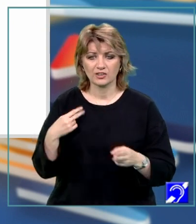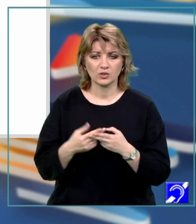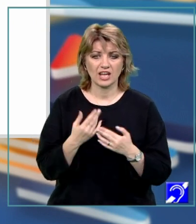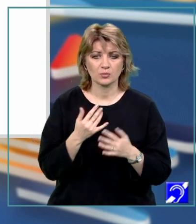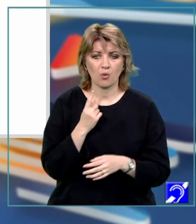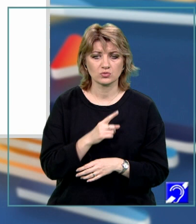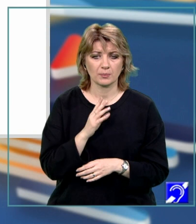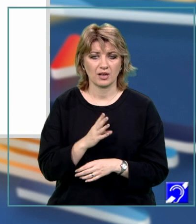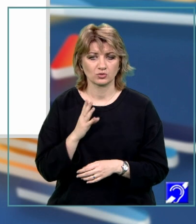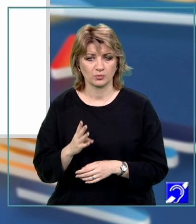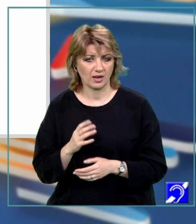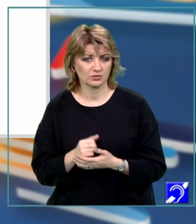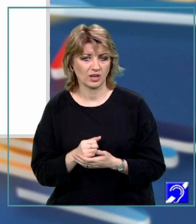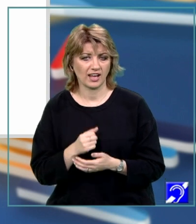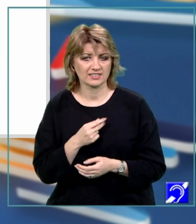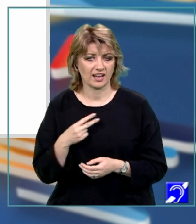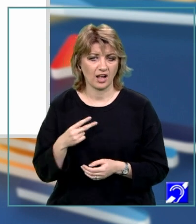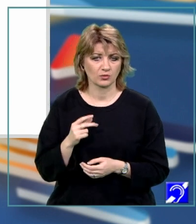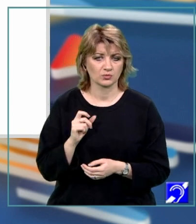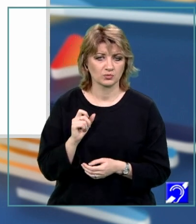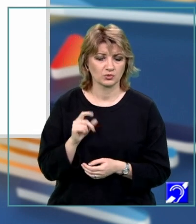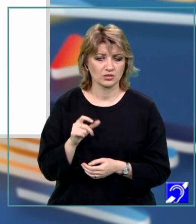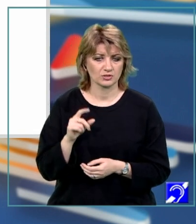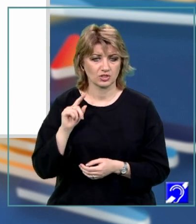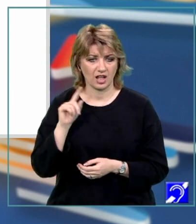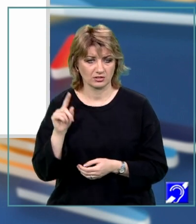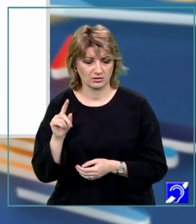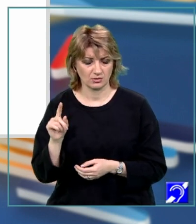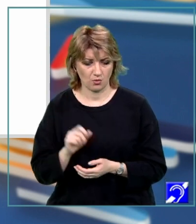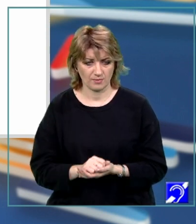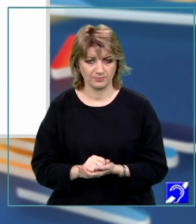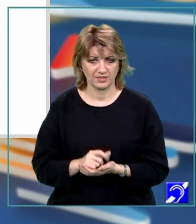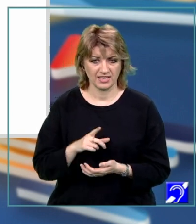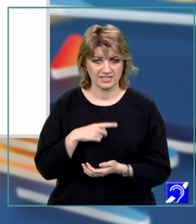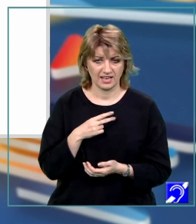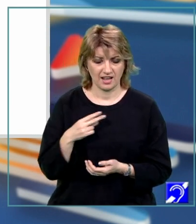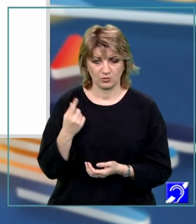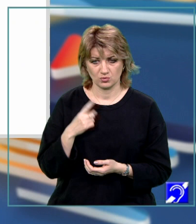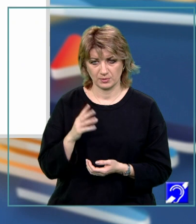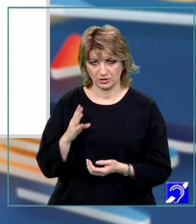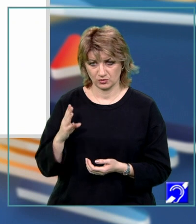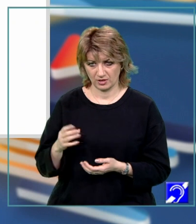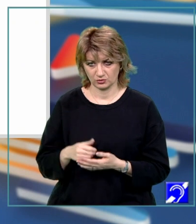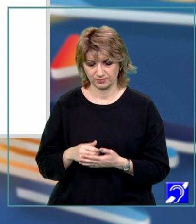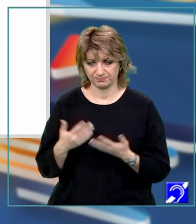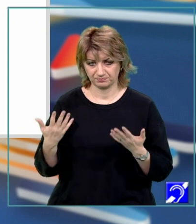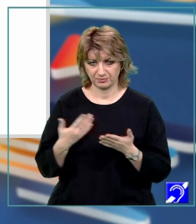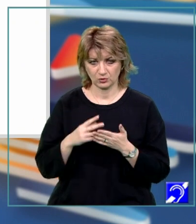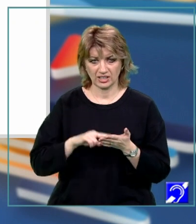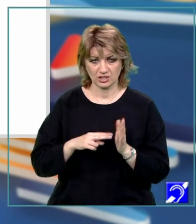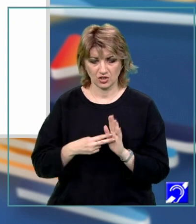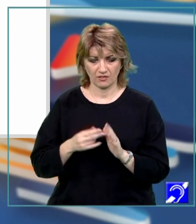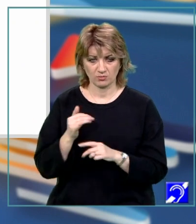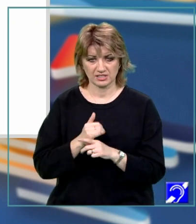returnează numărul 144, care este pătrat perfect. 12 la pătrat este egal cu 144. Pentru rezolvare,